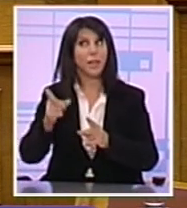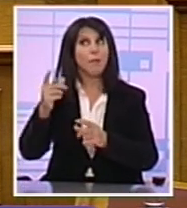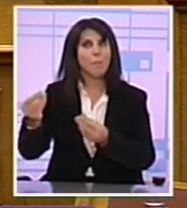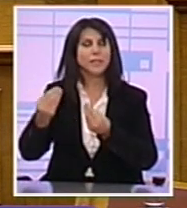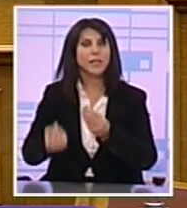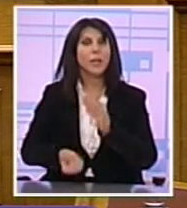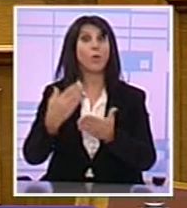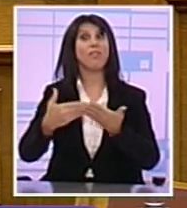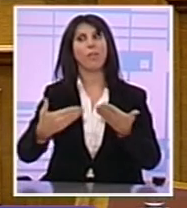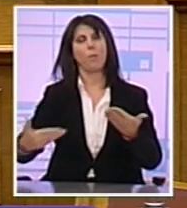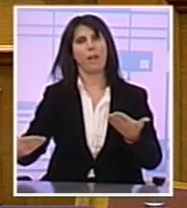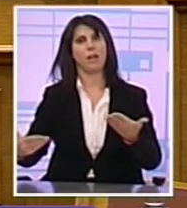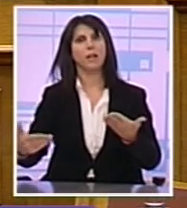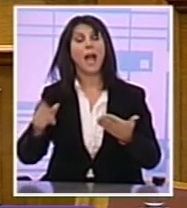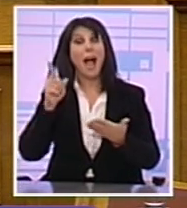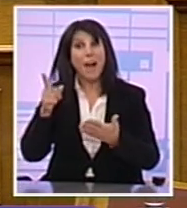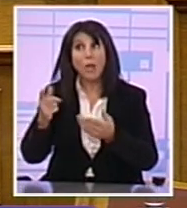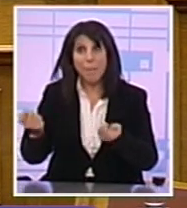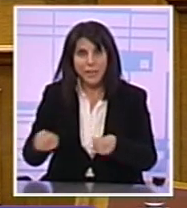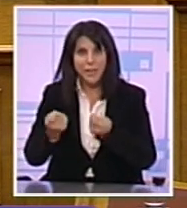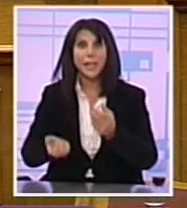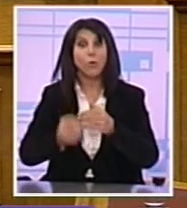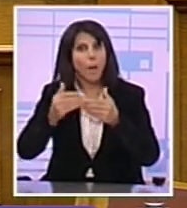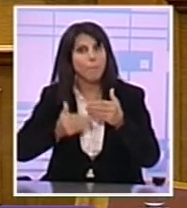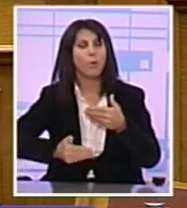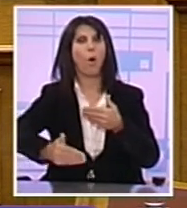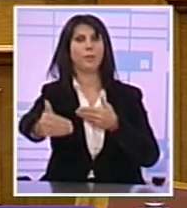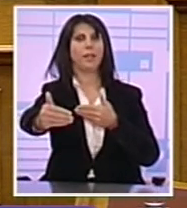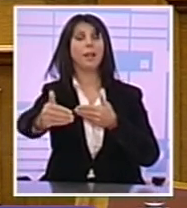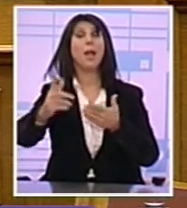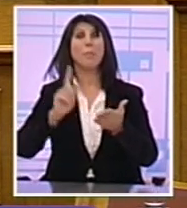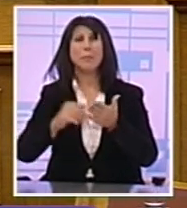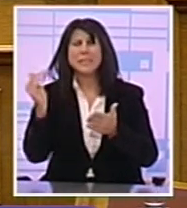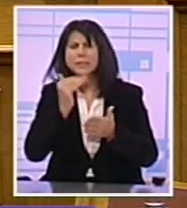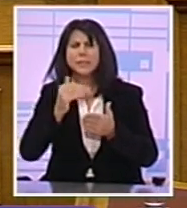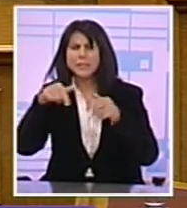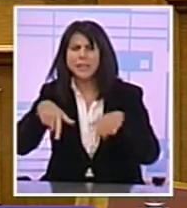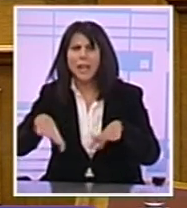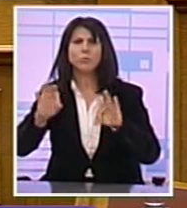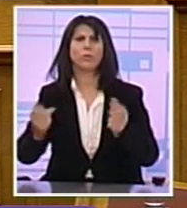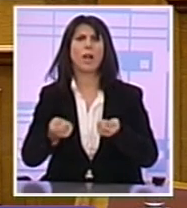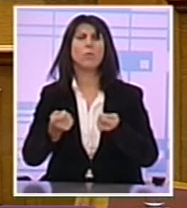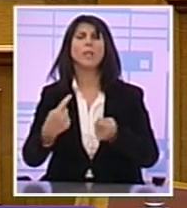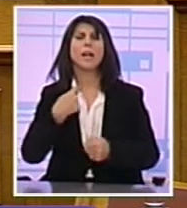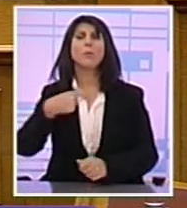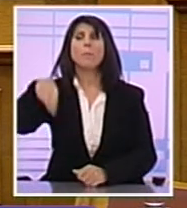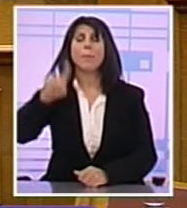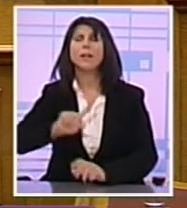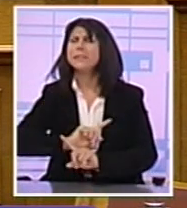Και η εφαρμογή νέες προοπτικές Πρέπει να ελοποιηθεί το ταχύτερο Χωρίς να χάνεται καμία μέρα